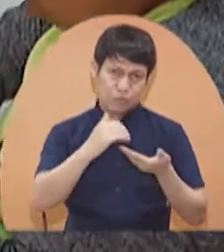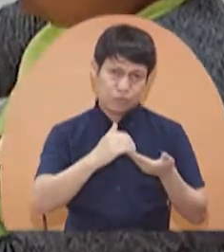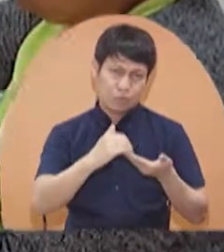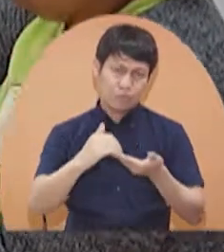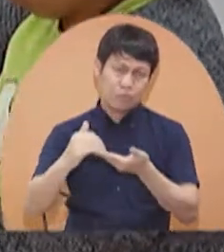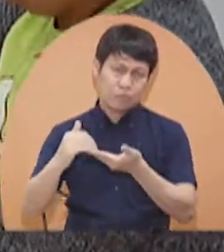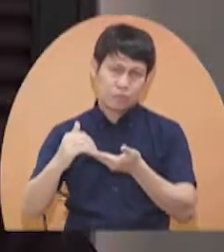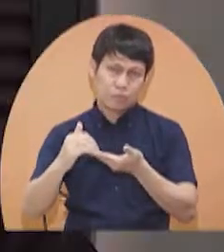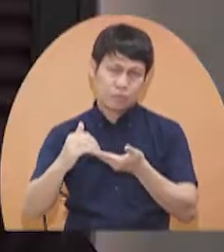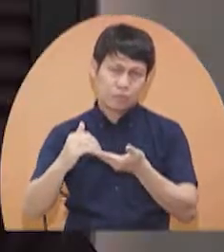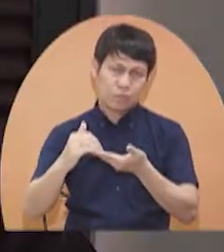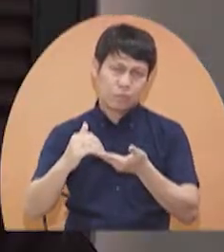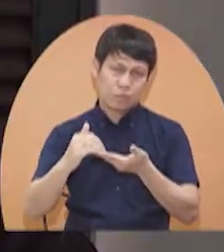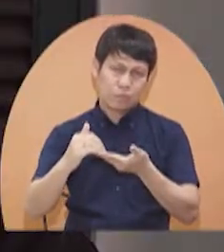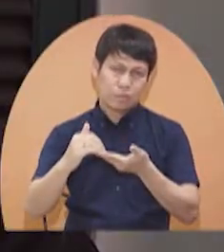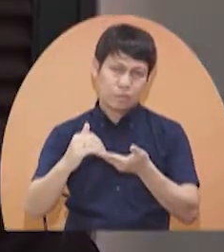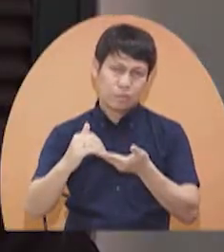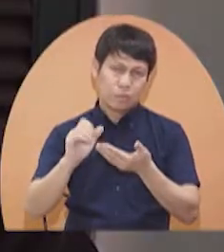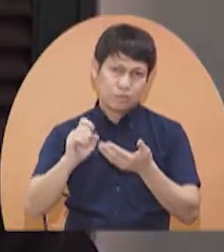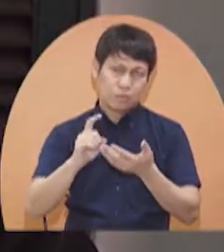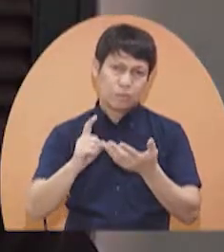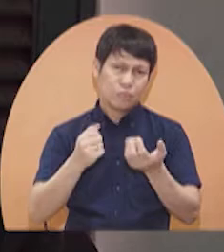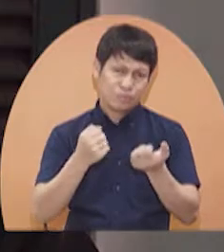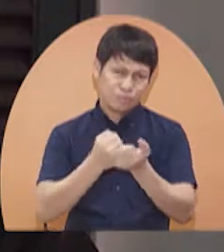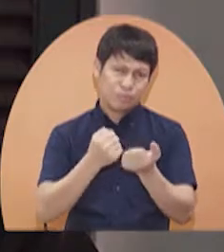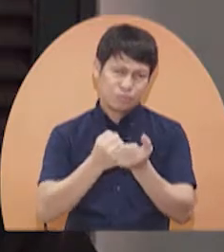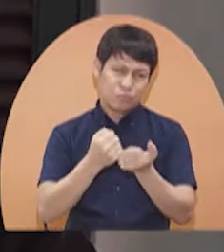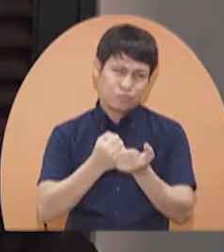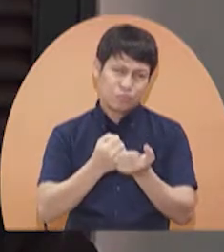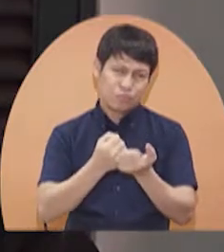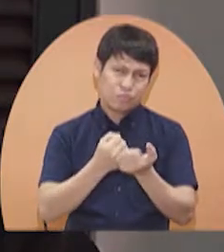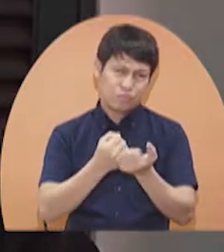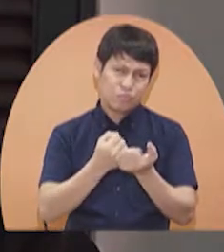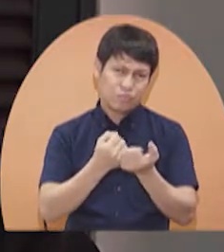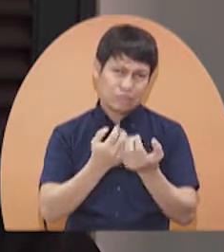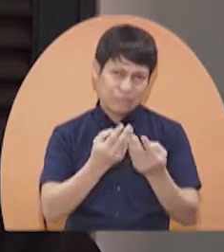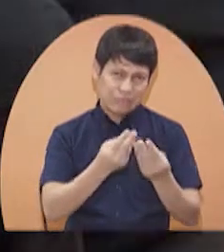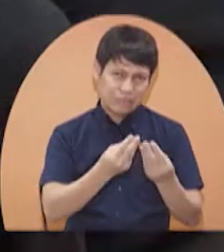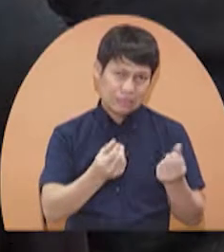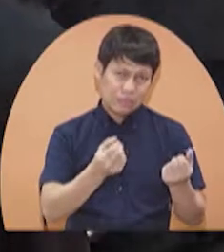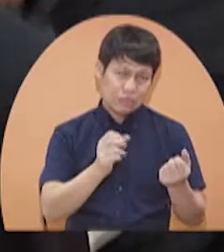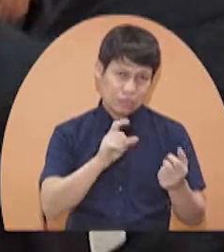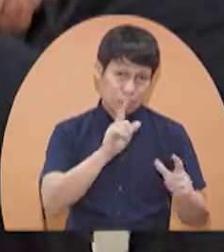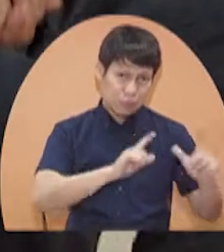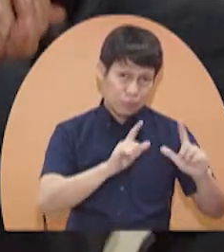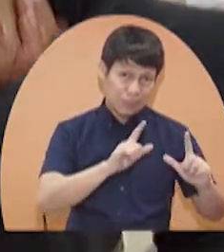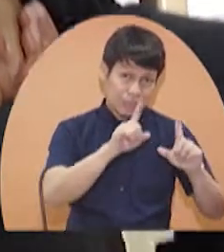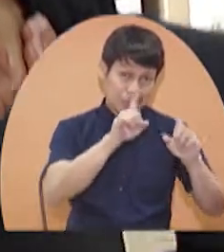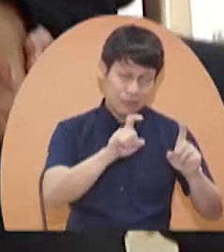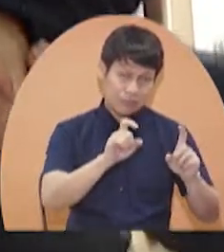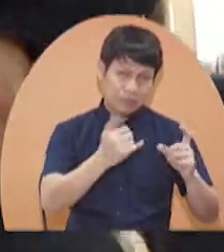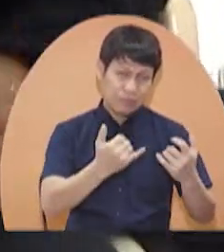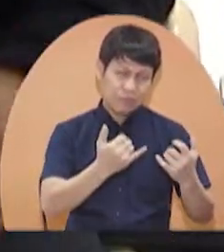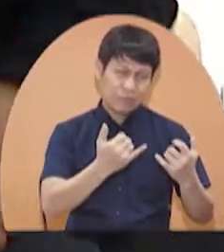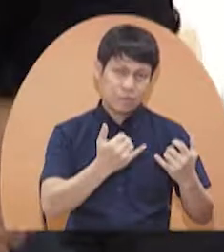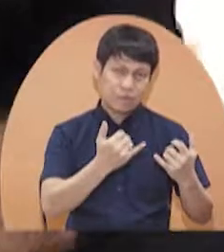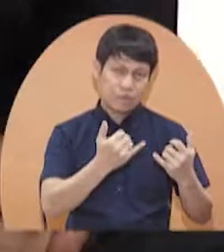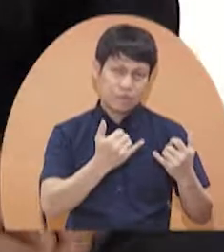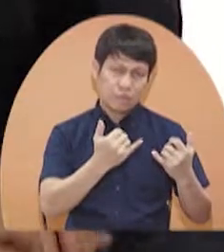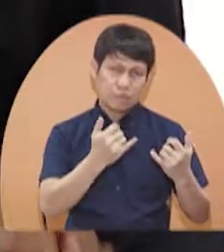kami ng kapakumahal ko na matustusan po sana yung pagpapalaboratory test ko.